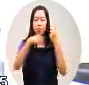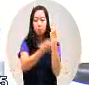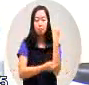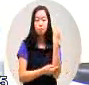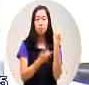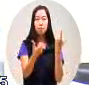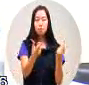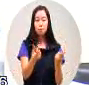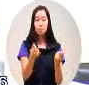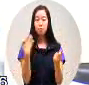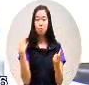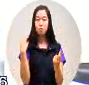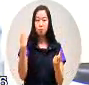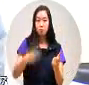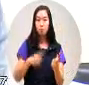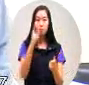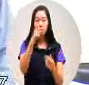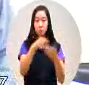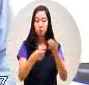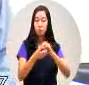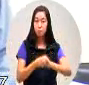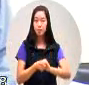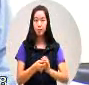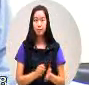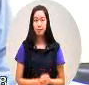还有一条条文规定